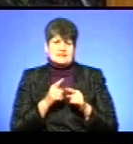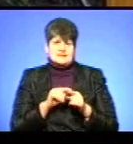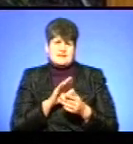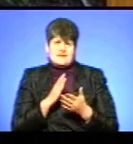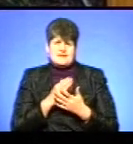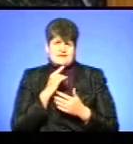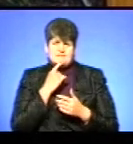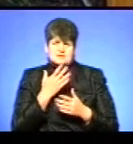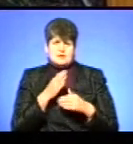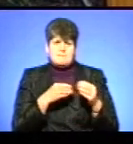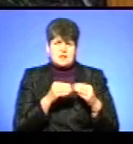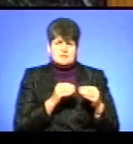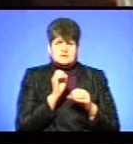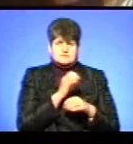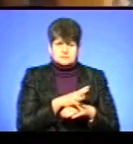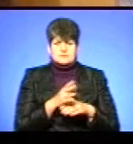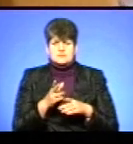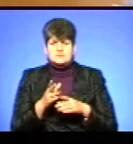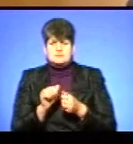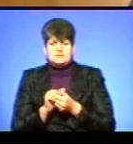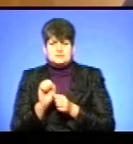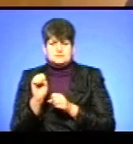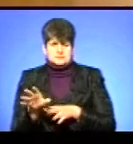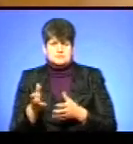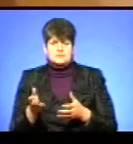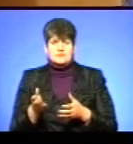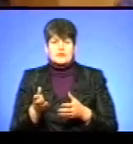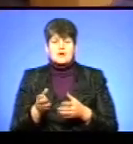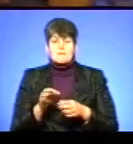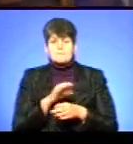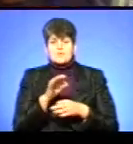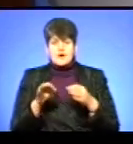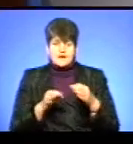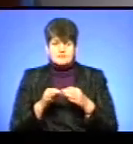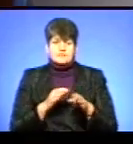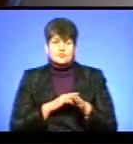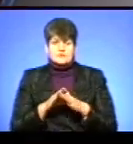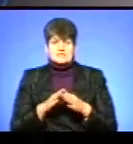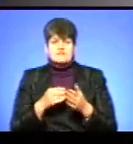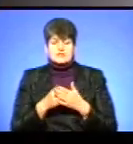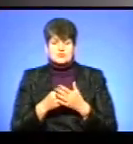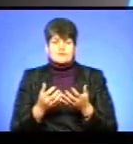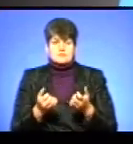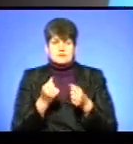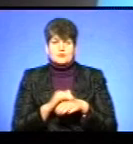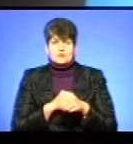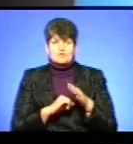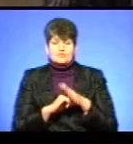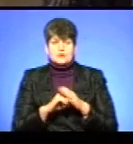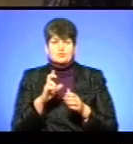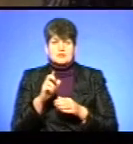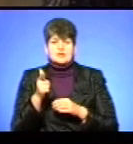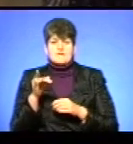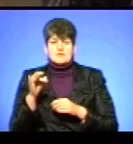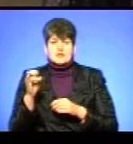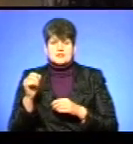пластик до пластика, поперед, поперед». Проект «Екокультура» реалізовують за фінансової підтримки благодійного фонду Богдана Гаврилишина,